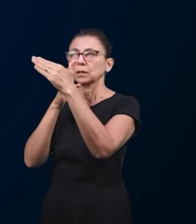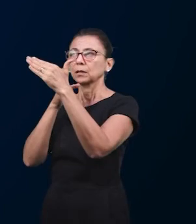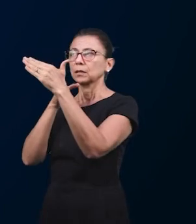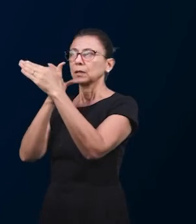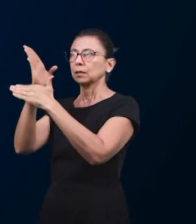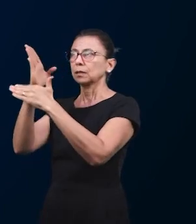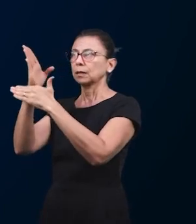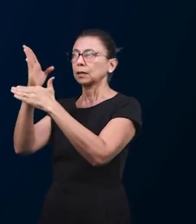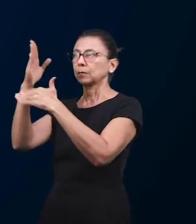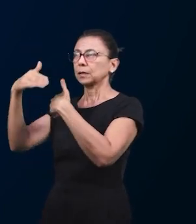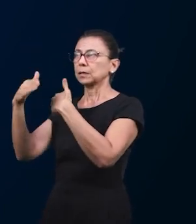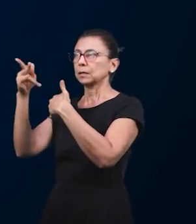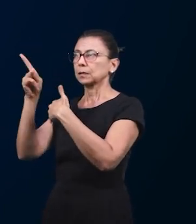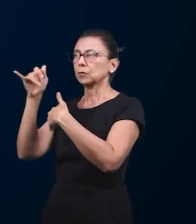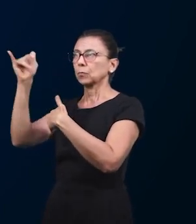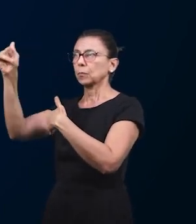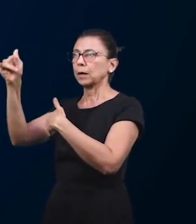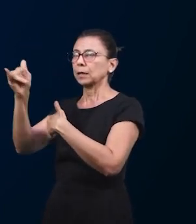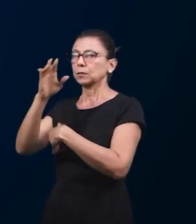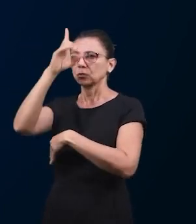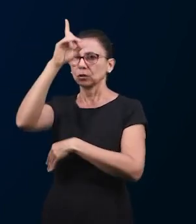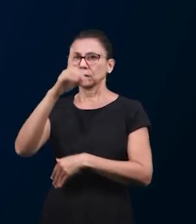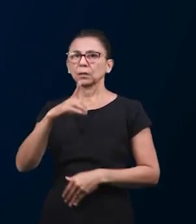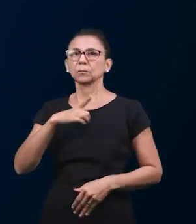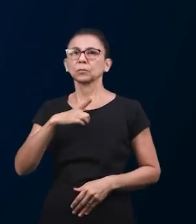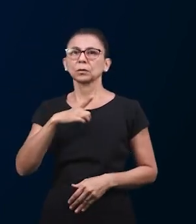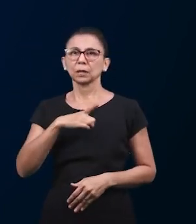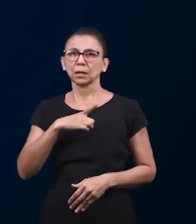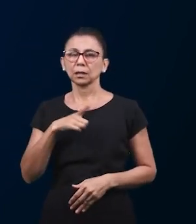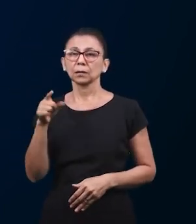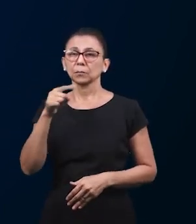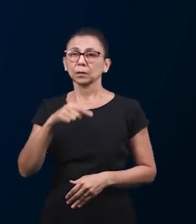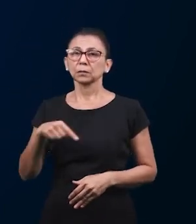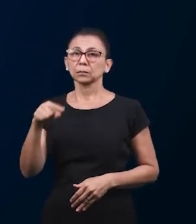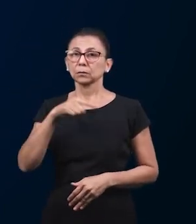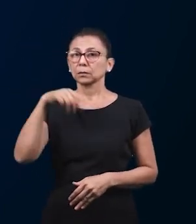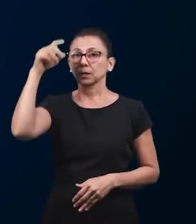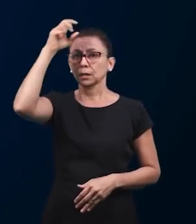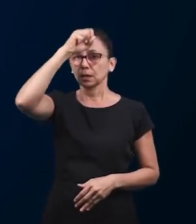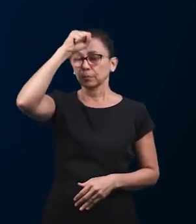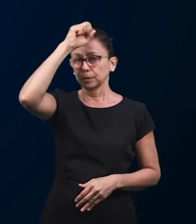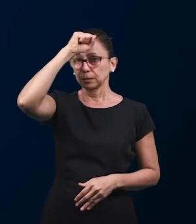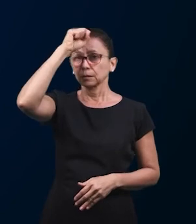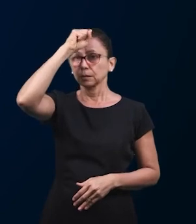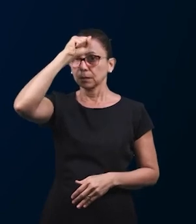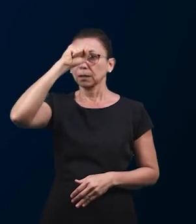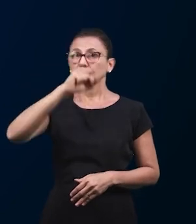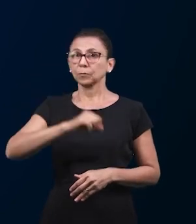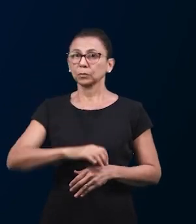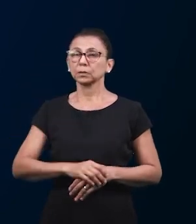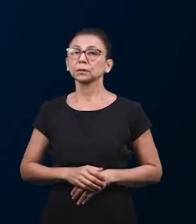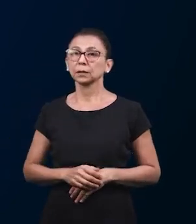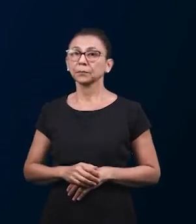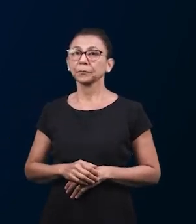жили этим священством и чтобы мы росли в познании и наш Господь Иисус